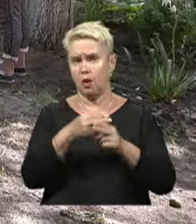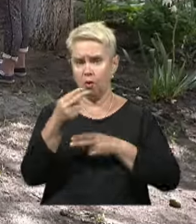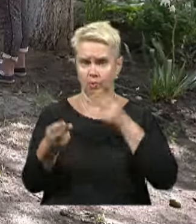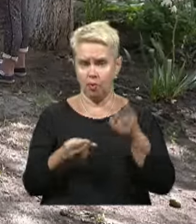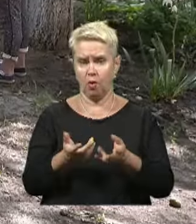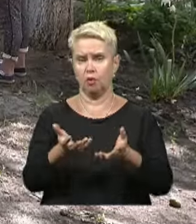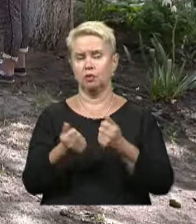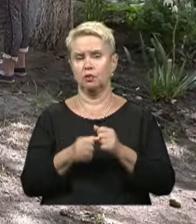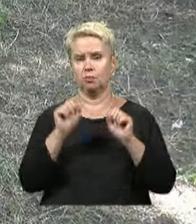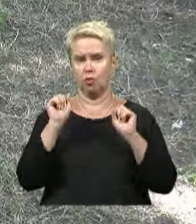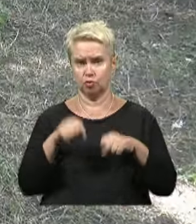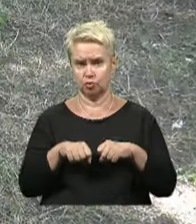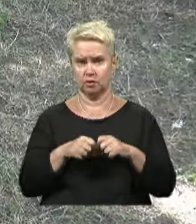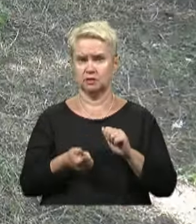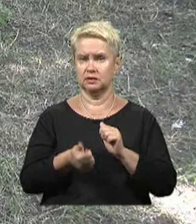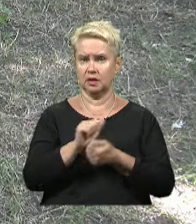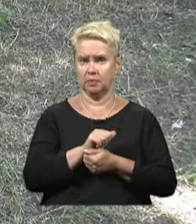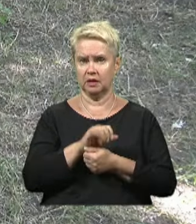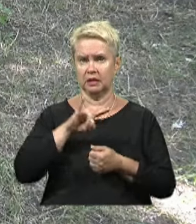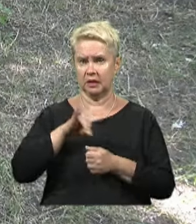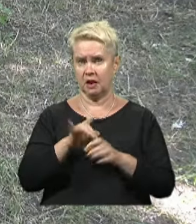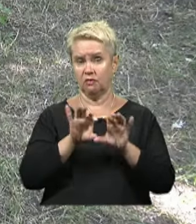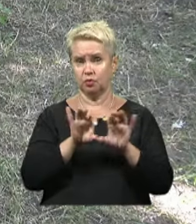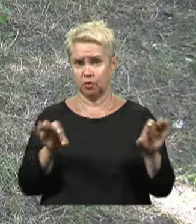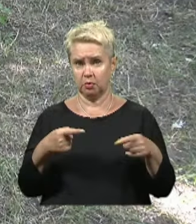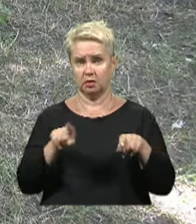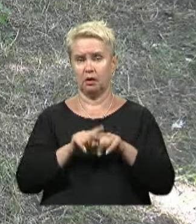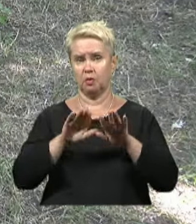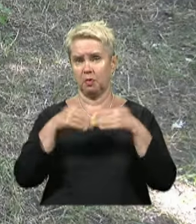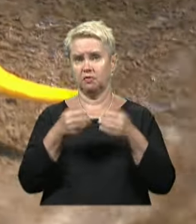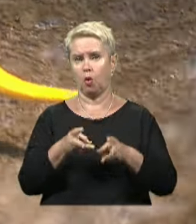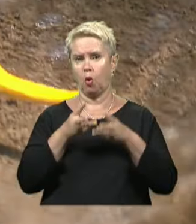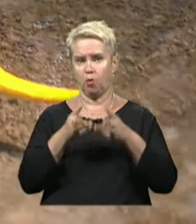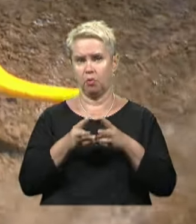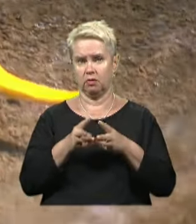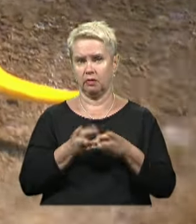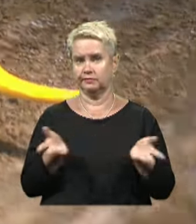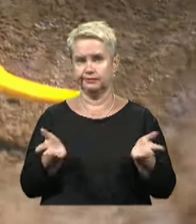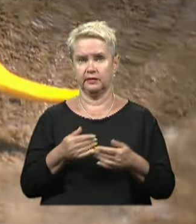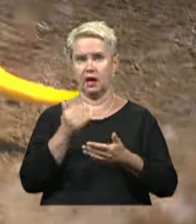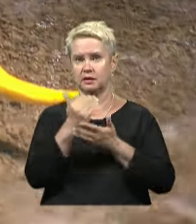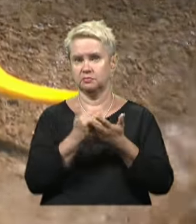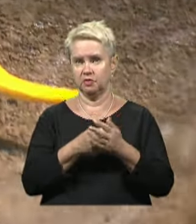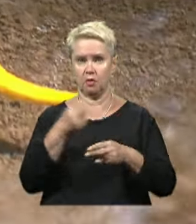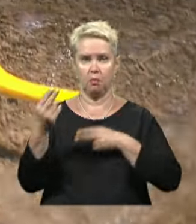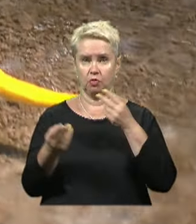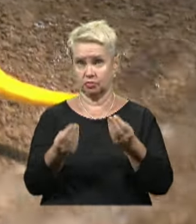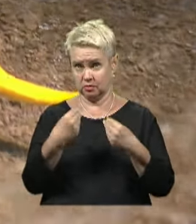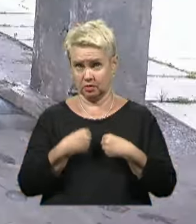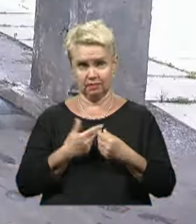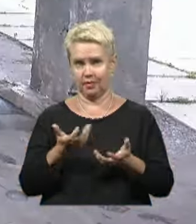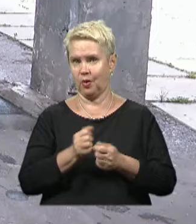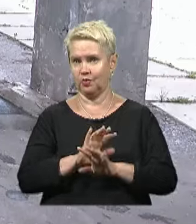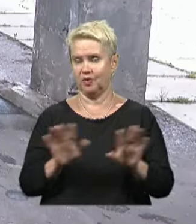таки отримати можливість замінити діряву трубу. Але таких пропозицій від комунальників, як і списків боржників, не